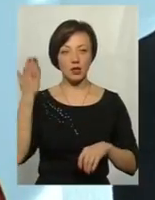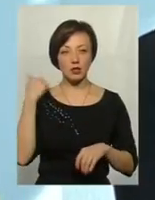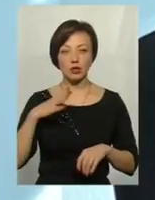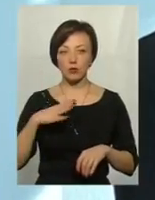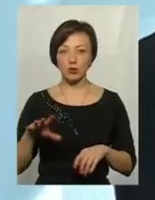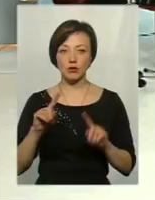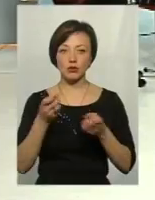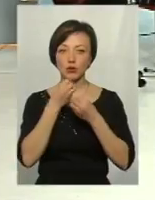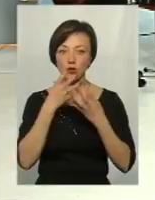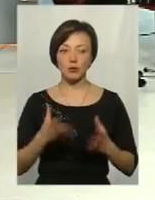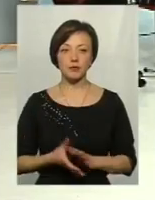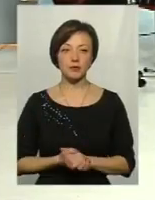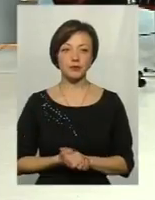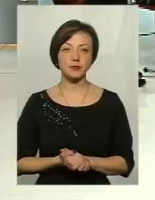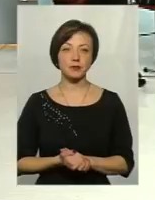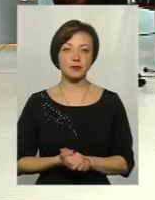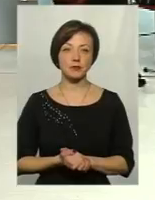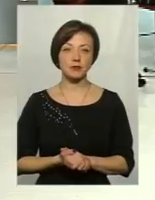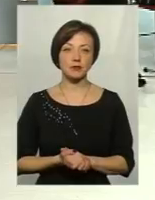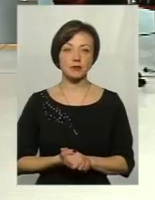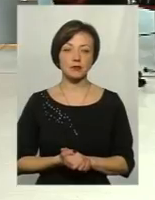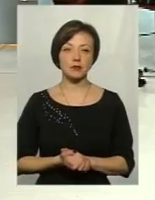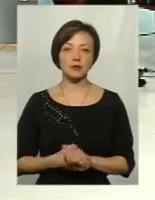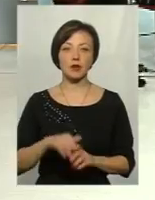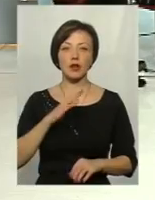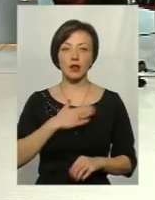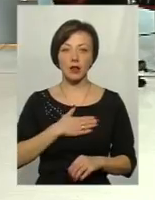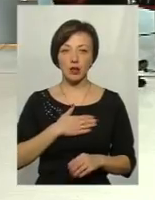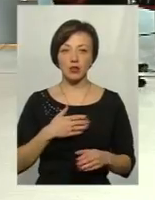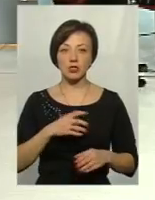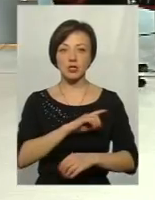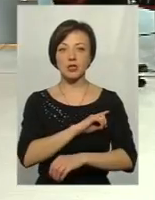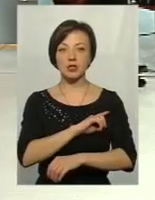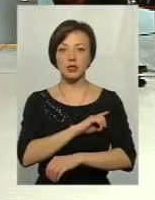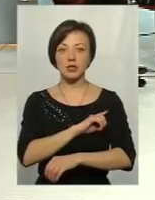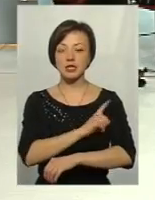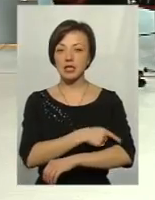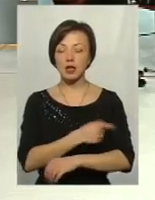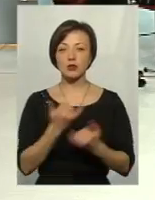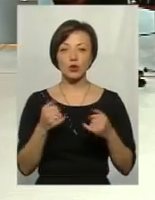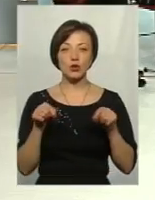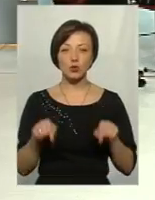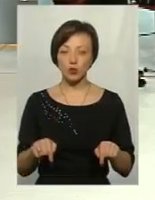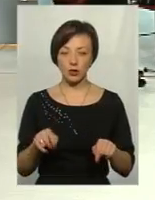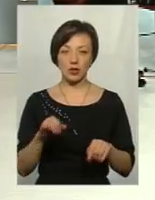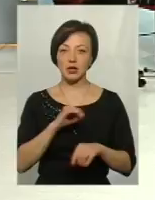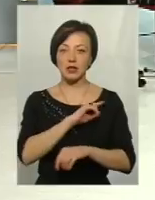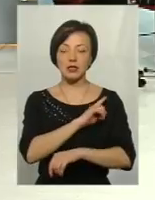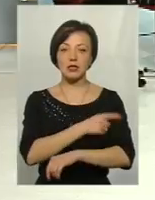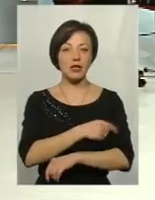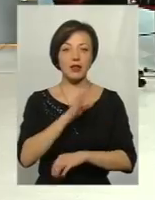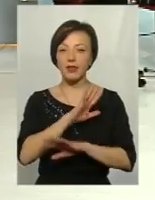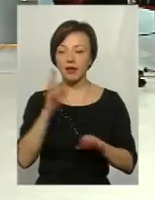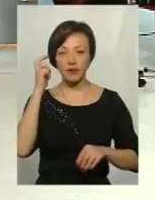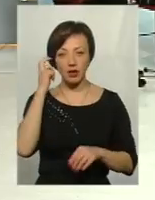і це дуже добре. Пані Олександр. Наша сила сьогодні тут, наша сила сьогодні не в Києві. Сила сьогодні в громадах,